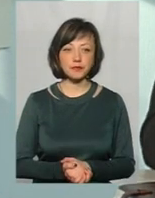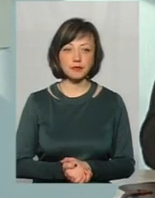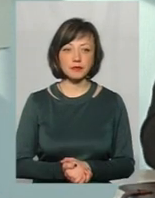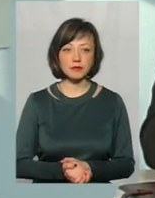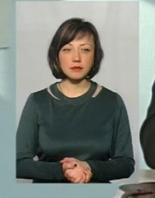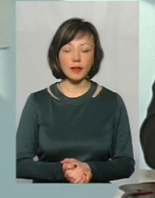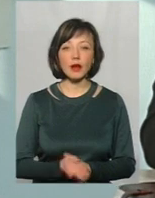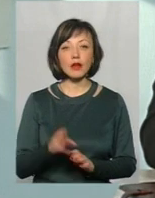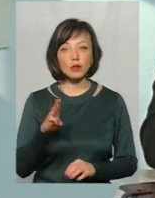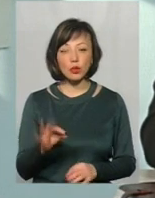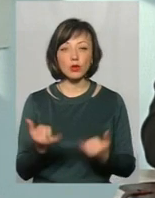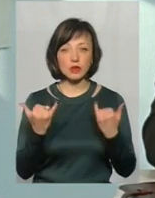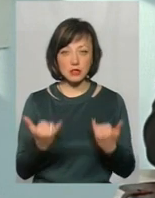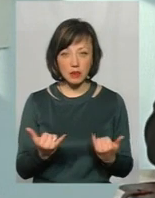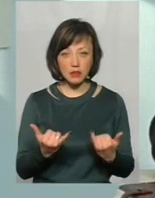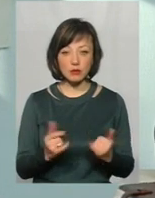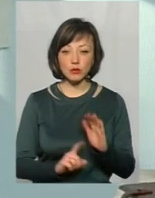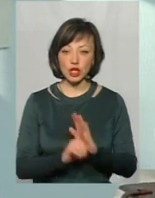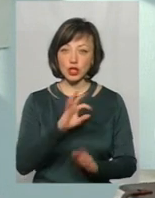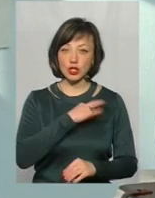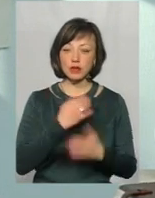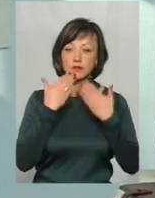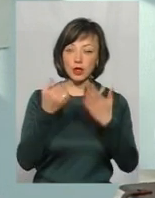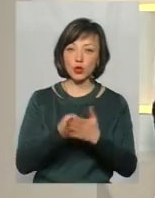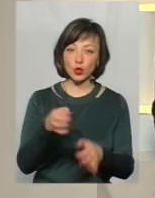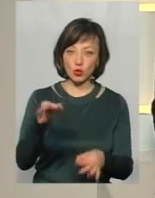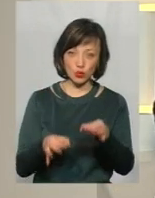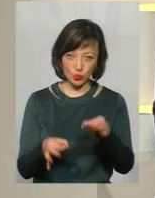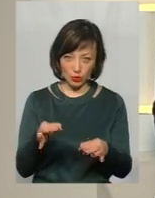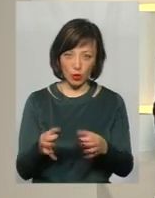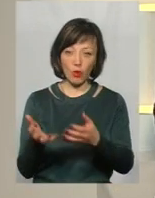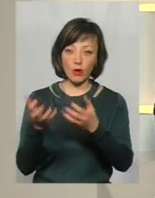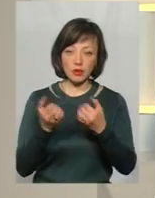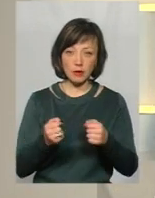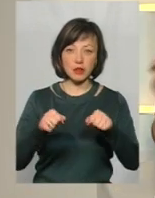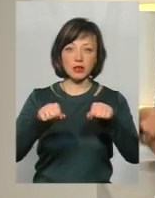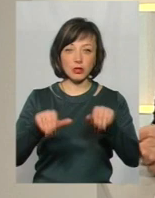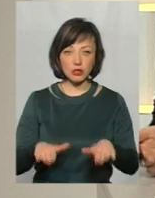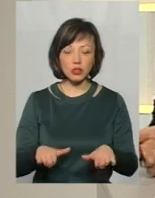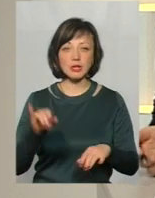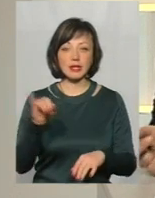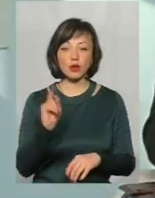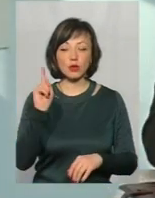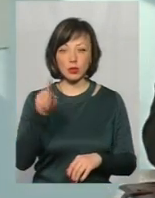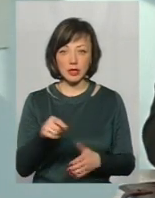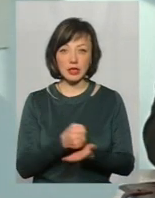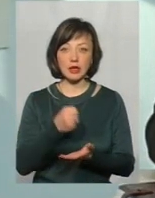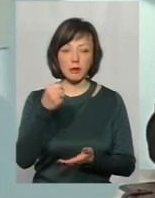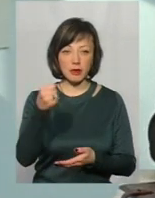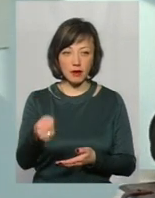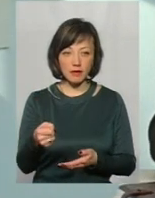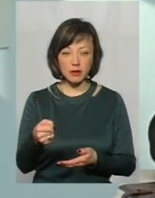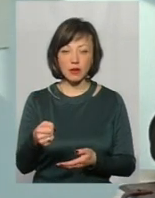То зараз спочатку слідчий має звернутися до суду. Отримати все ж таки цю ухвалу. тоді він направити, знову таки,